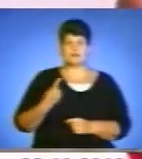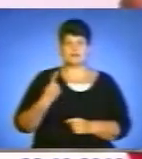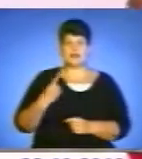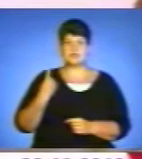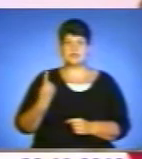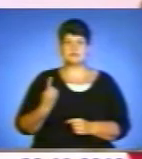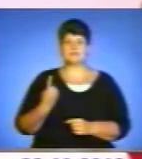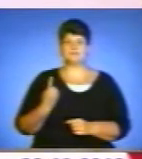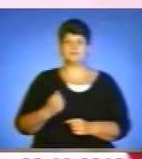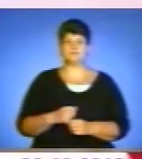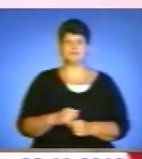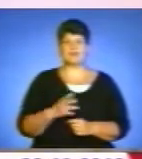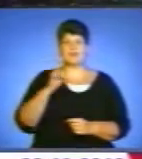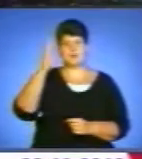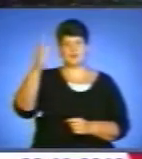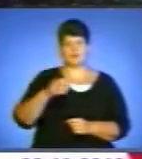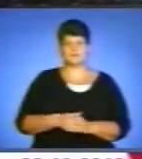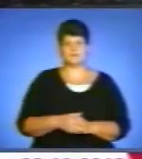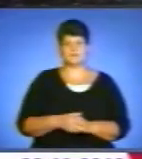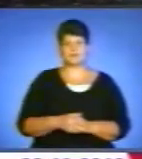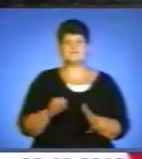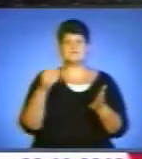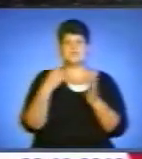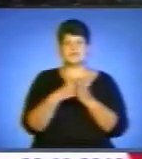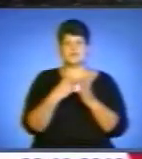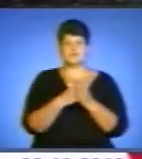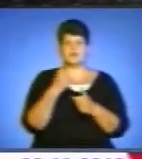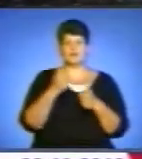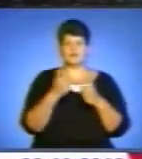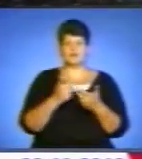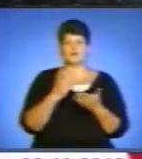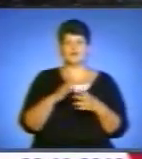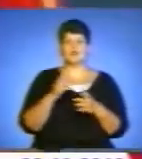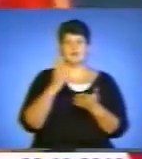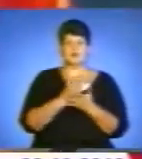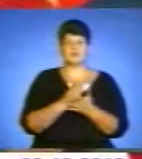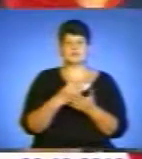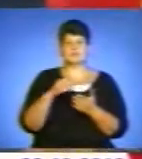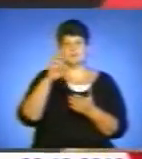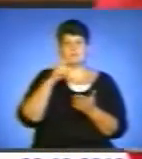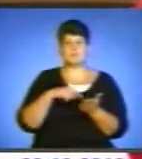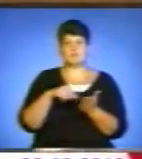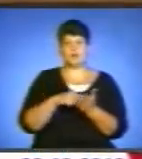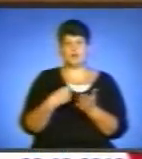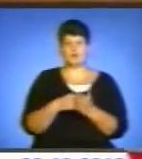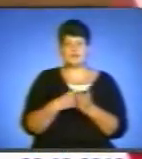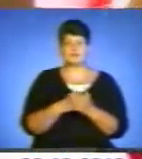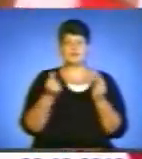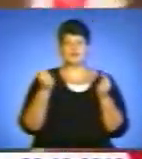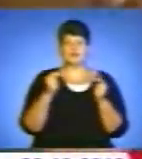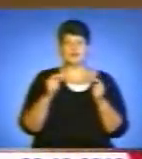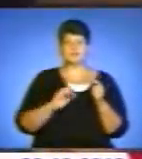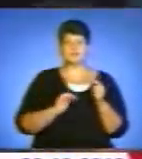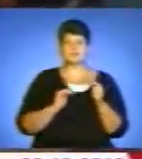майбутнє. Фінансування турніру відбувається із міського бюджету, а також за кошти спонсорів. У